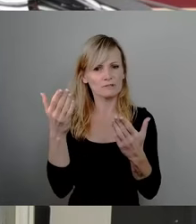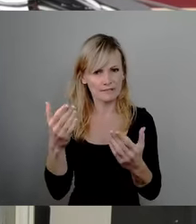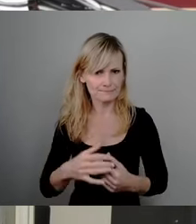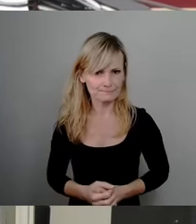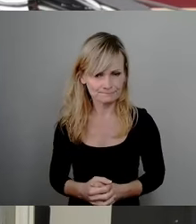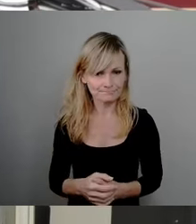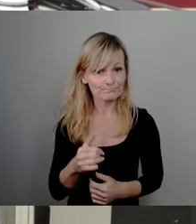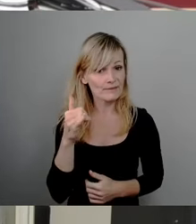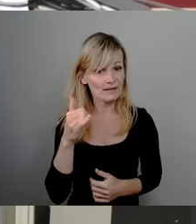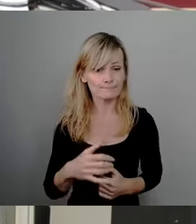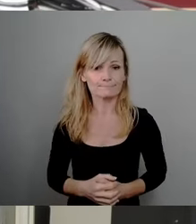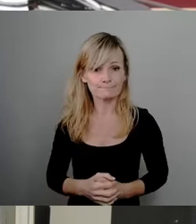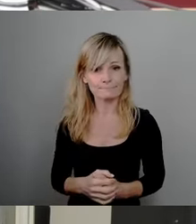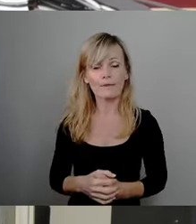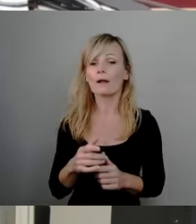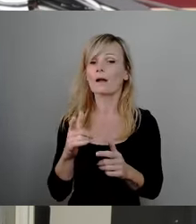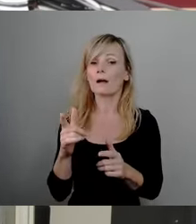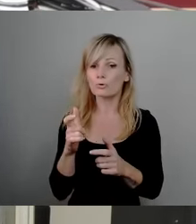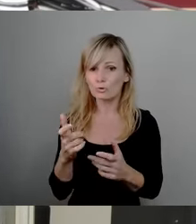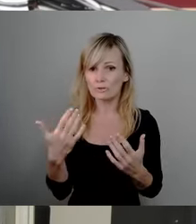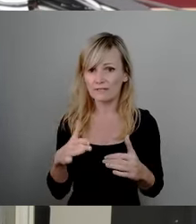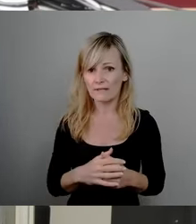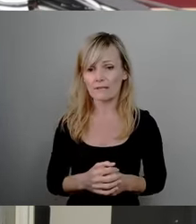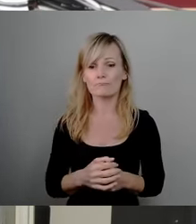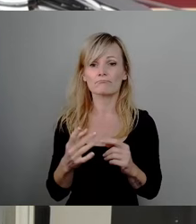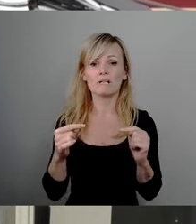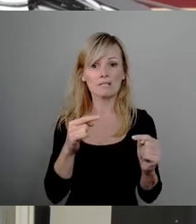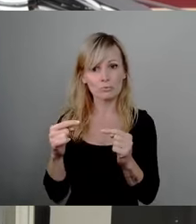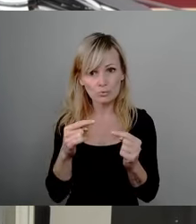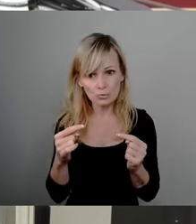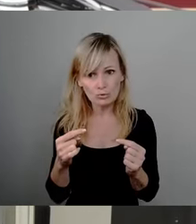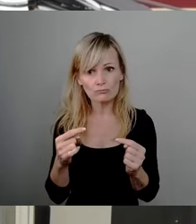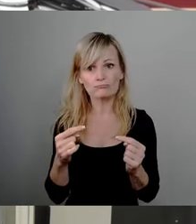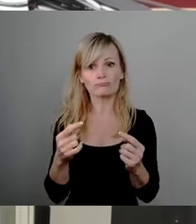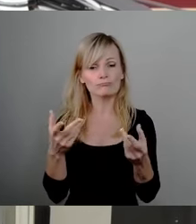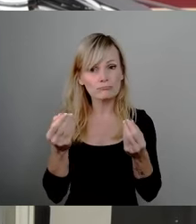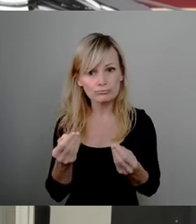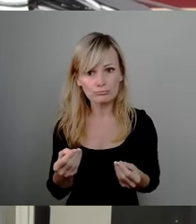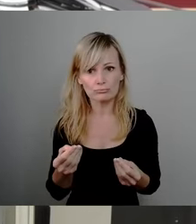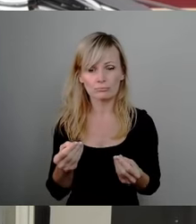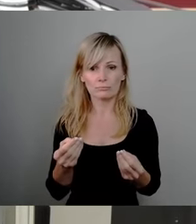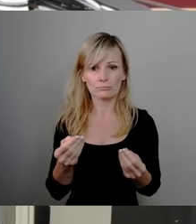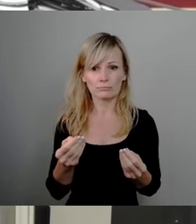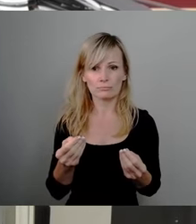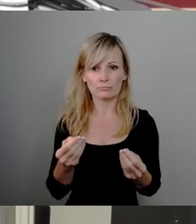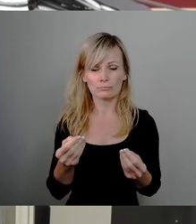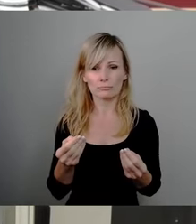ja, wir hatten im Ausschuss gehabt eine Diskussion, Debatte darüber, wie halten wir es mit der